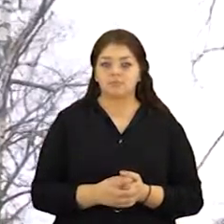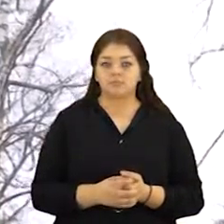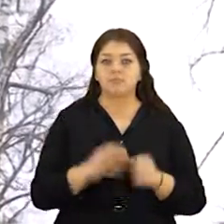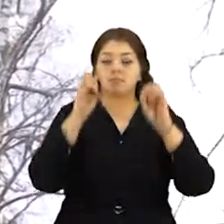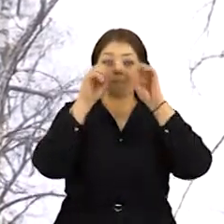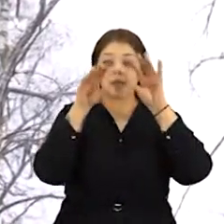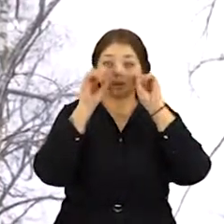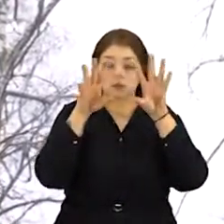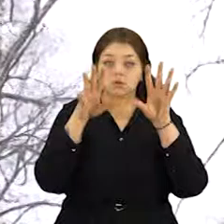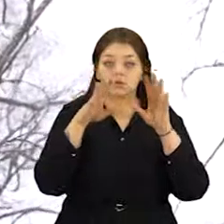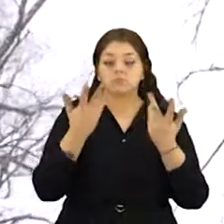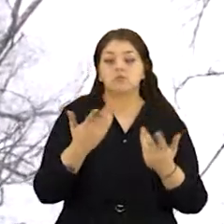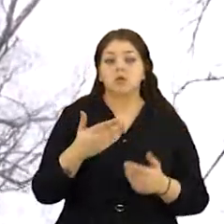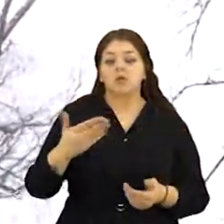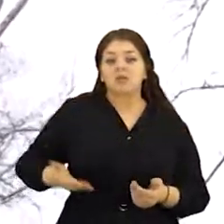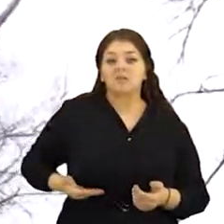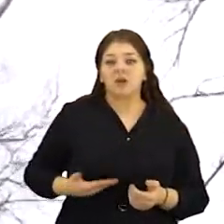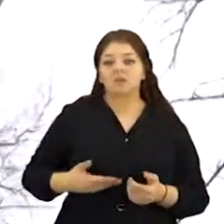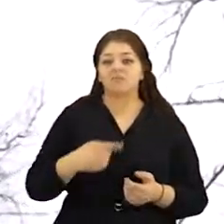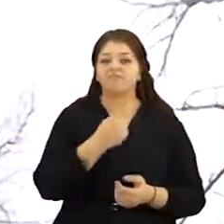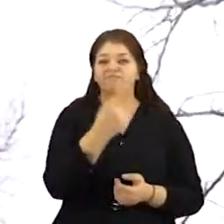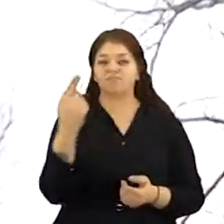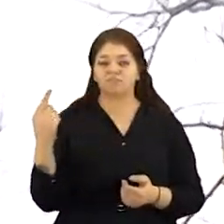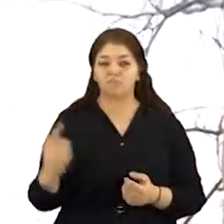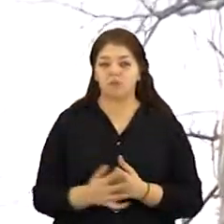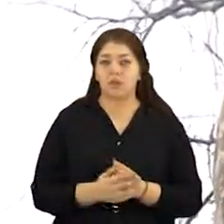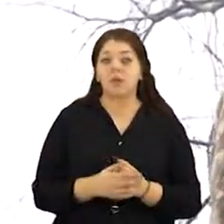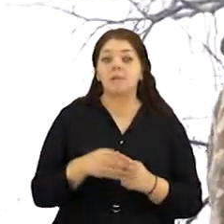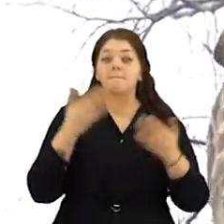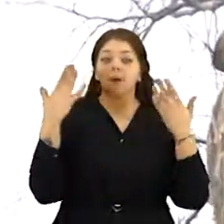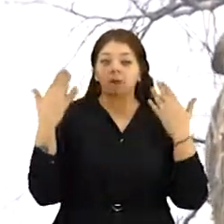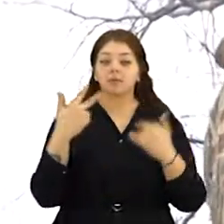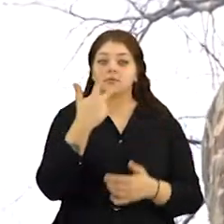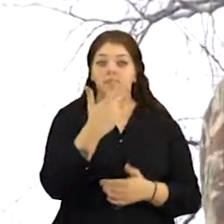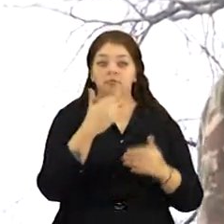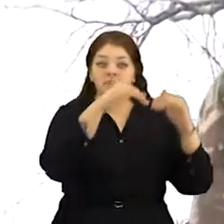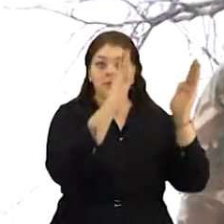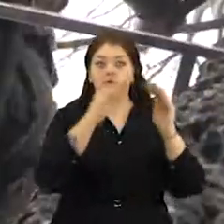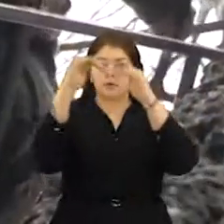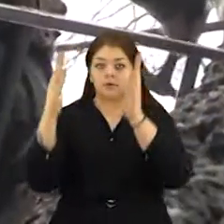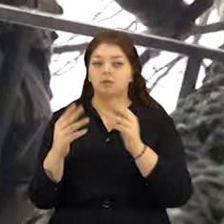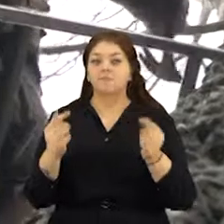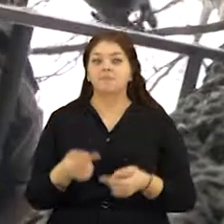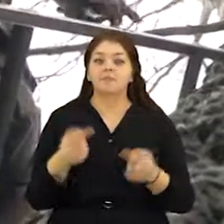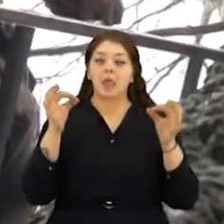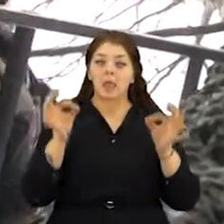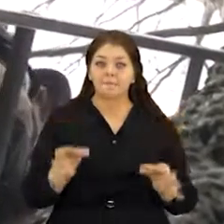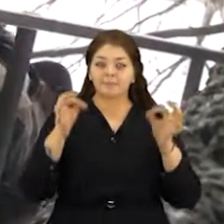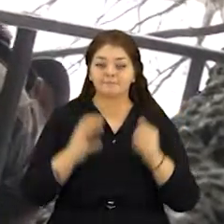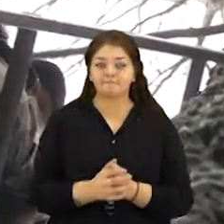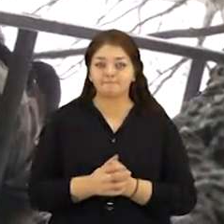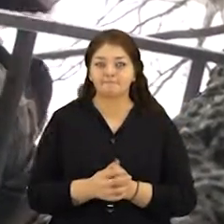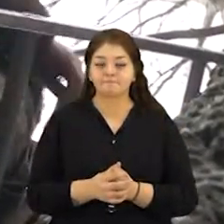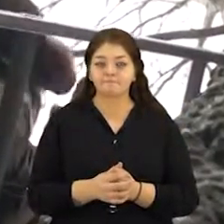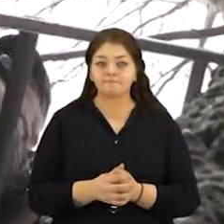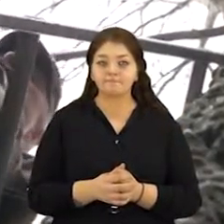Kaip žinia pelėdos negyvena pulkais, vieno dvaro parkė, trysinkilai, kaip tik. Manoma, kad juos pamėgs parko porelės pelėdžiukai,